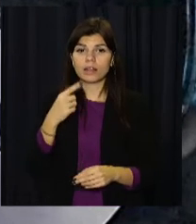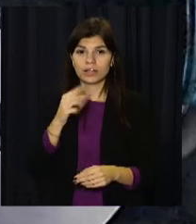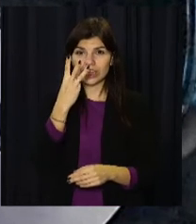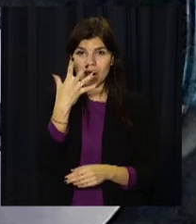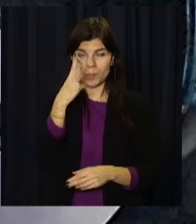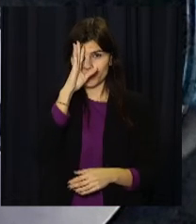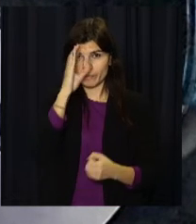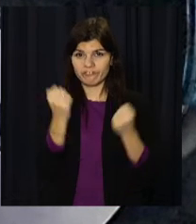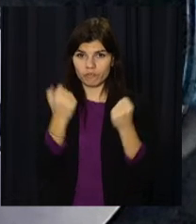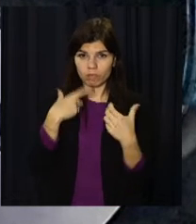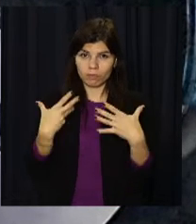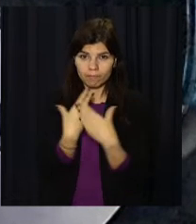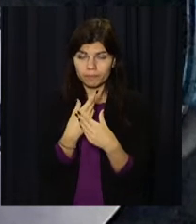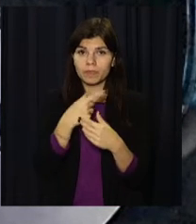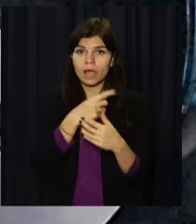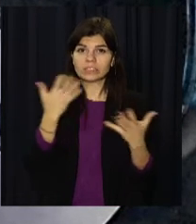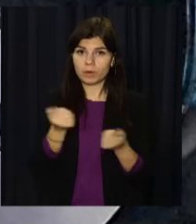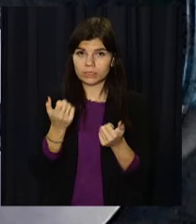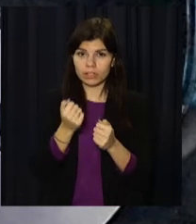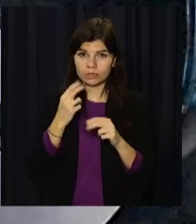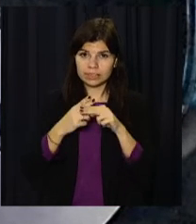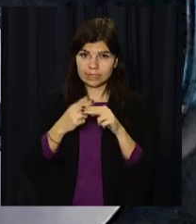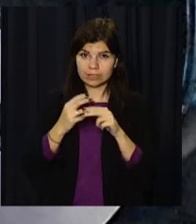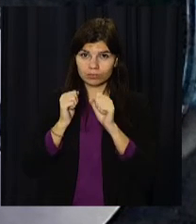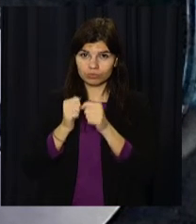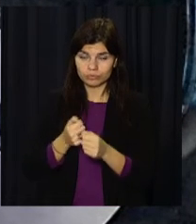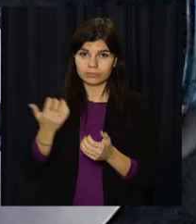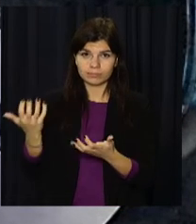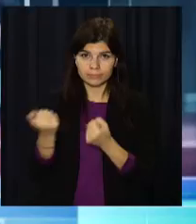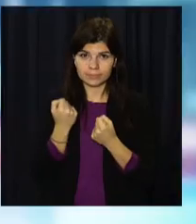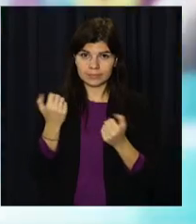-річного чоловіка та передали медикам з кількома переломами.